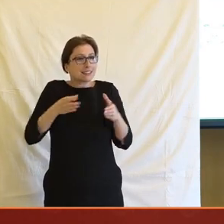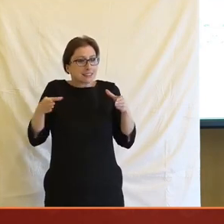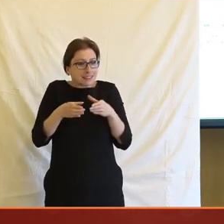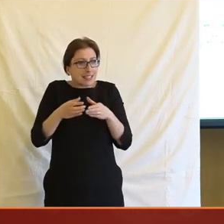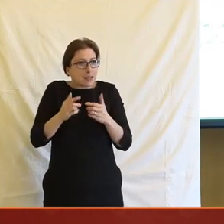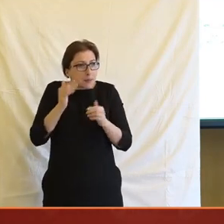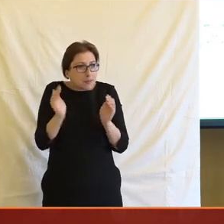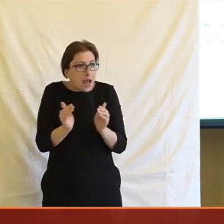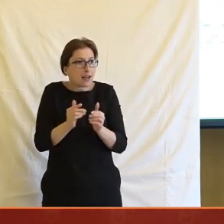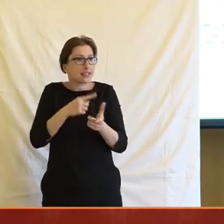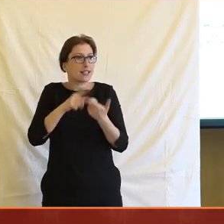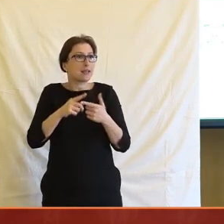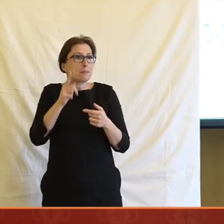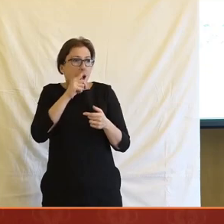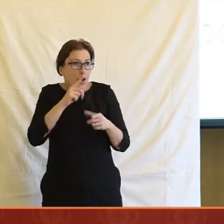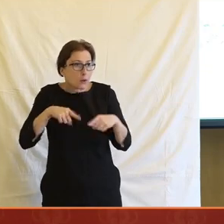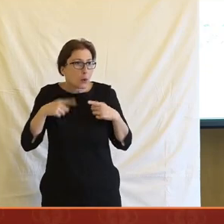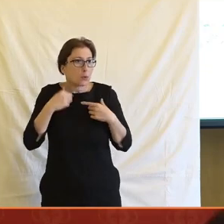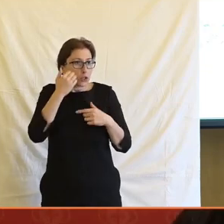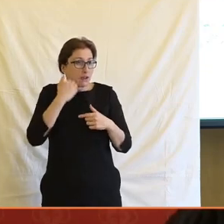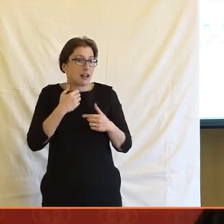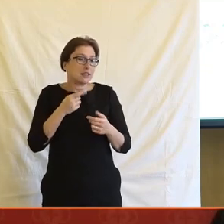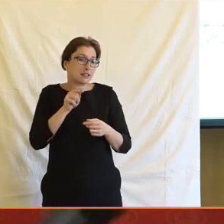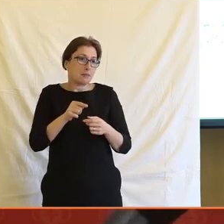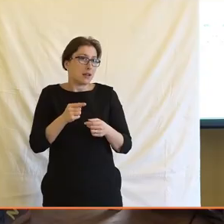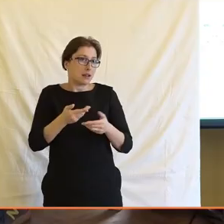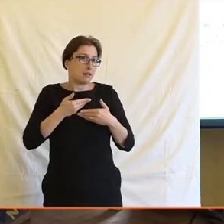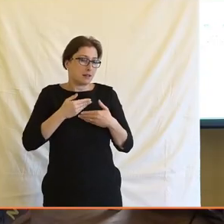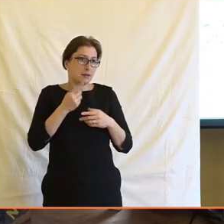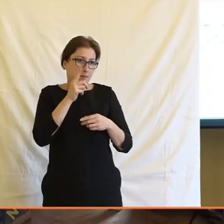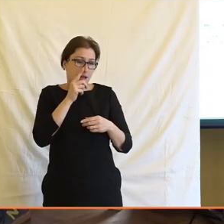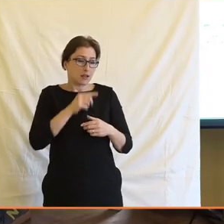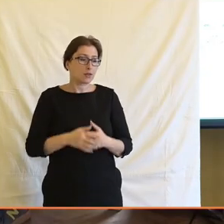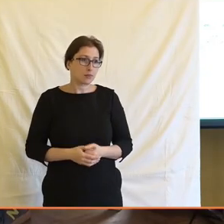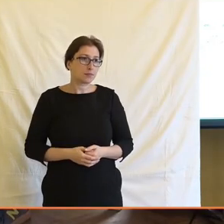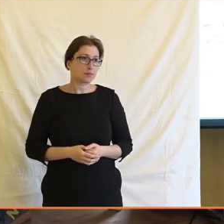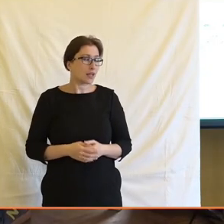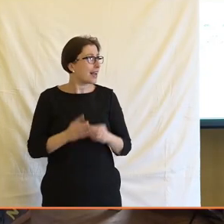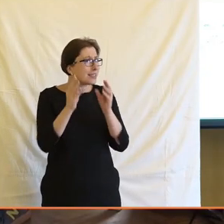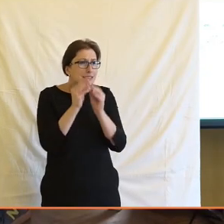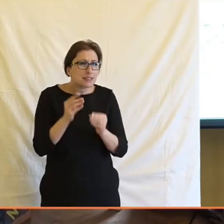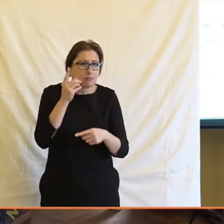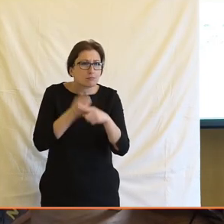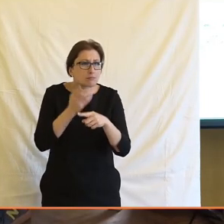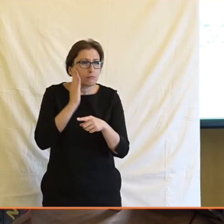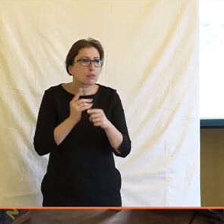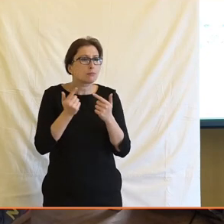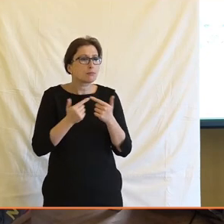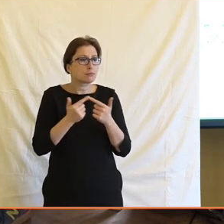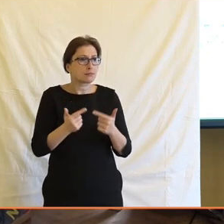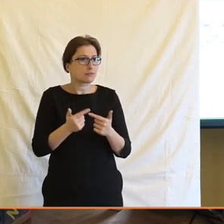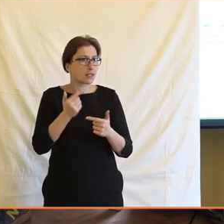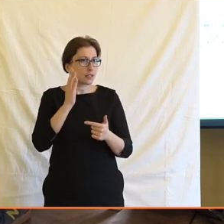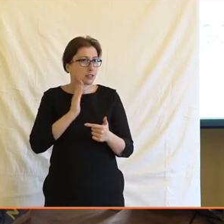posune jako trošku se obávám dozadu. Můžu jenom říkali, kdyby jsi mohl ten systém popsat, jako co to vlastně je z týhle zkratky, možná